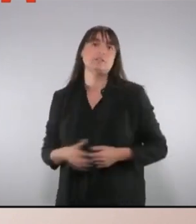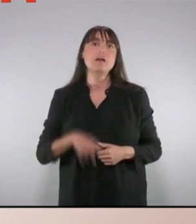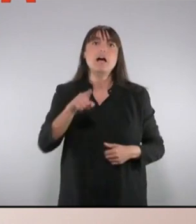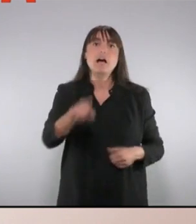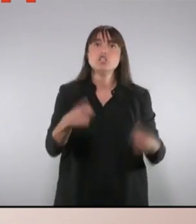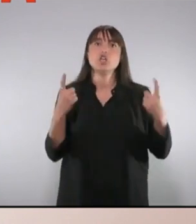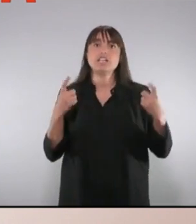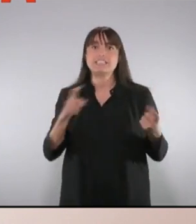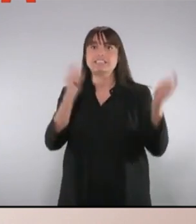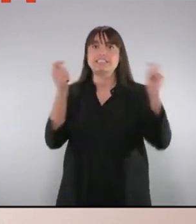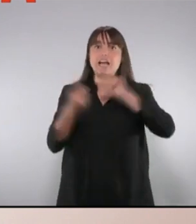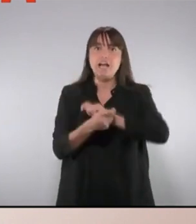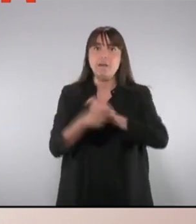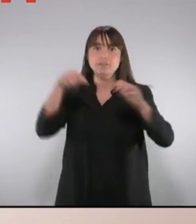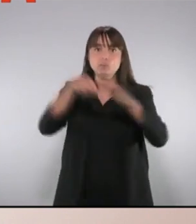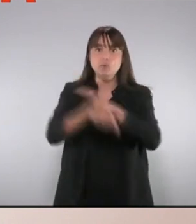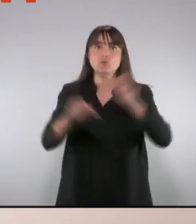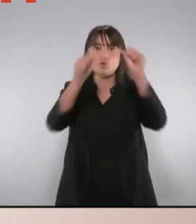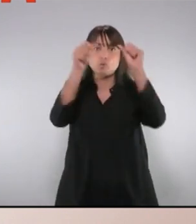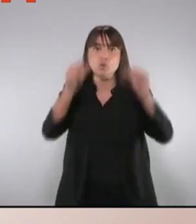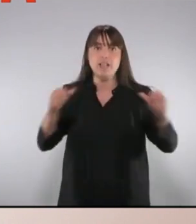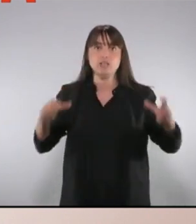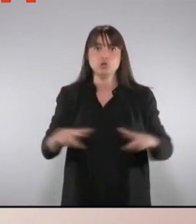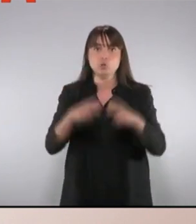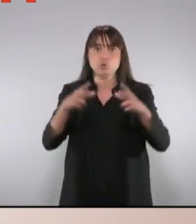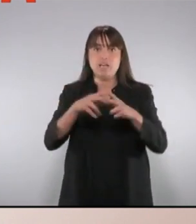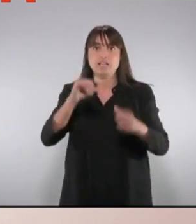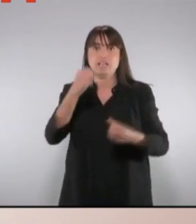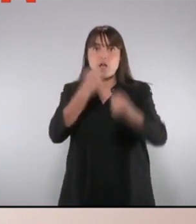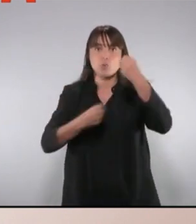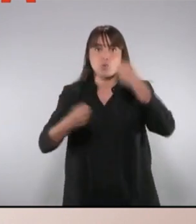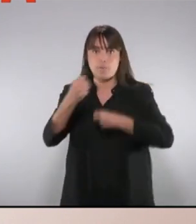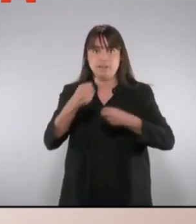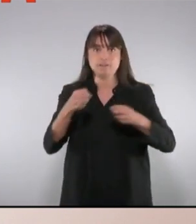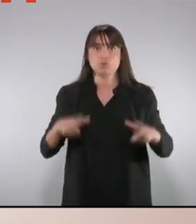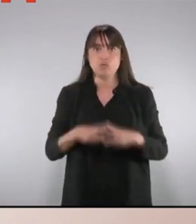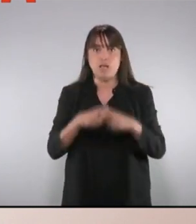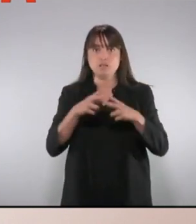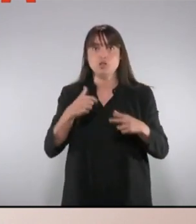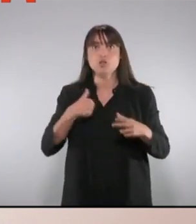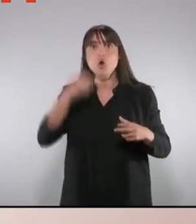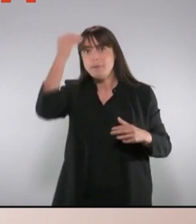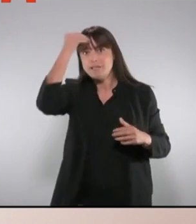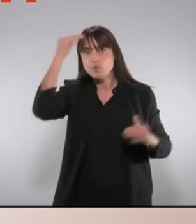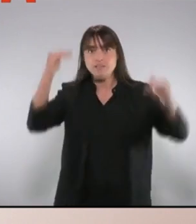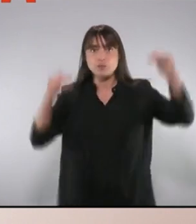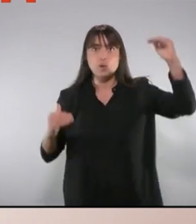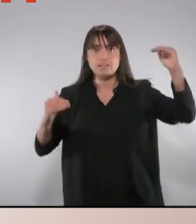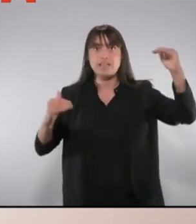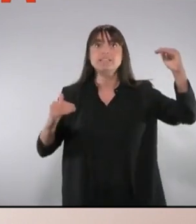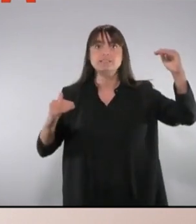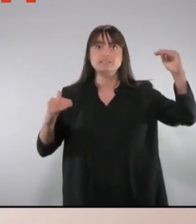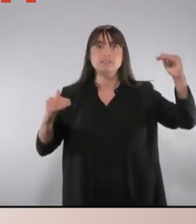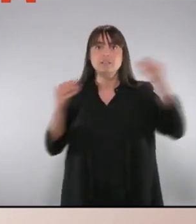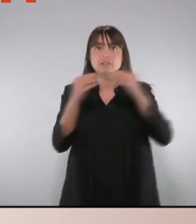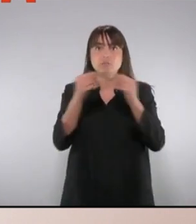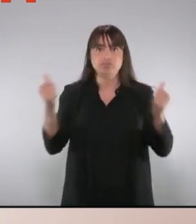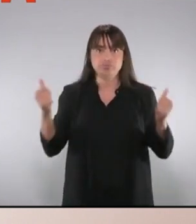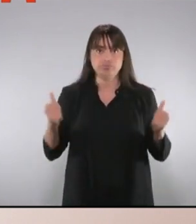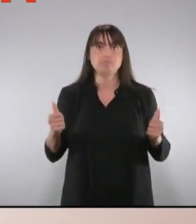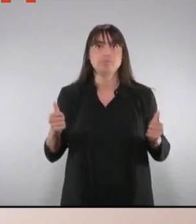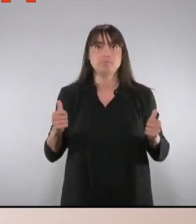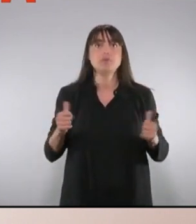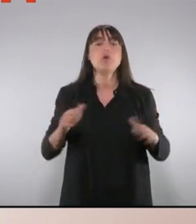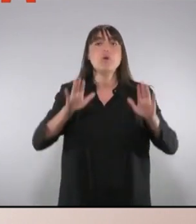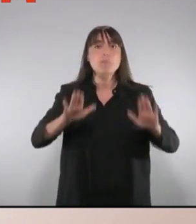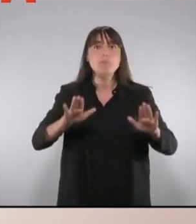canvis profuns en els models socials i econòmics actuals. Òbviament, reducció de les desigualtats. Però alhora, cal tenir clar que els